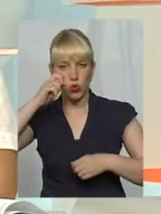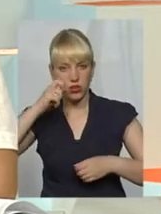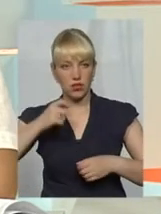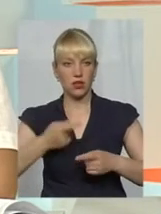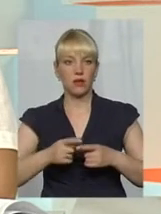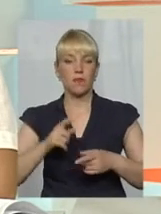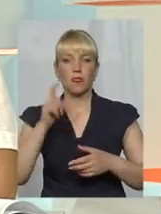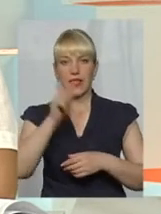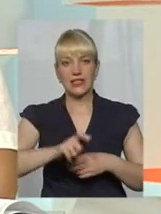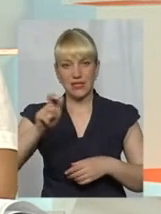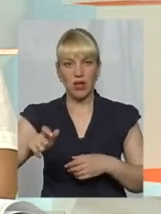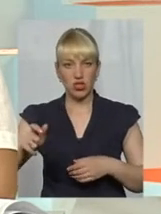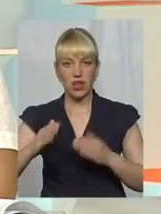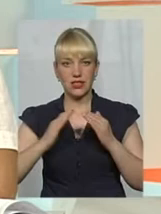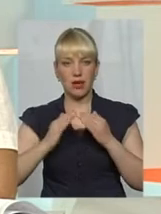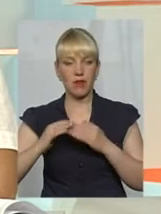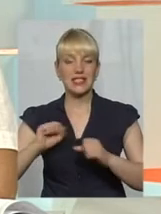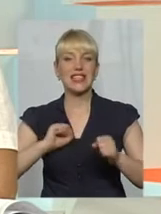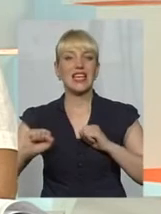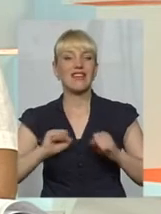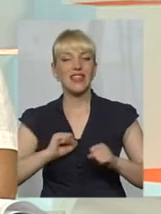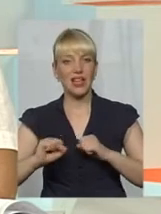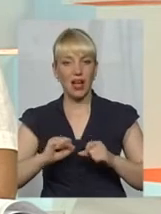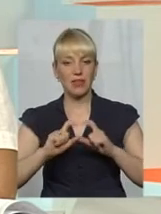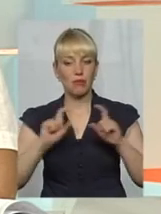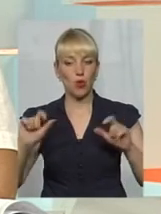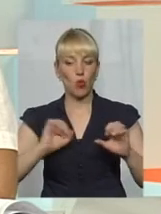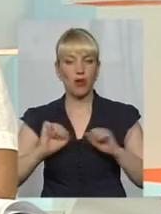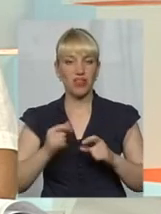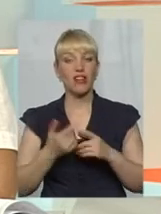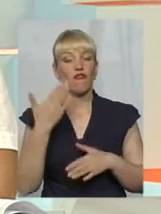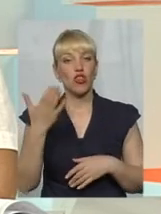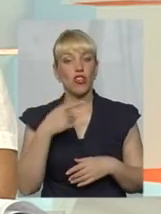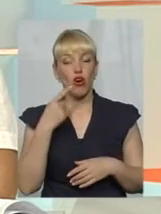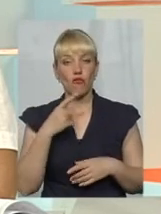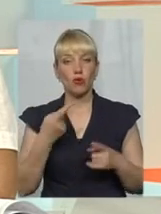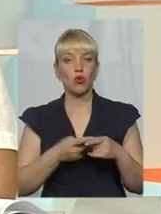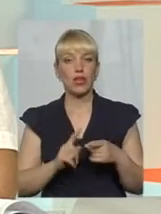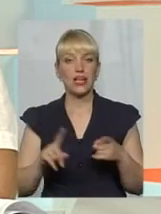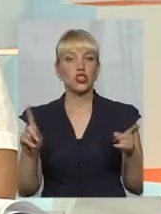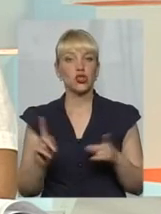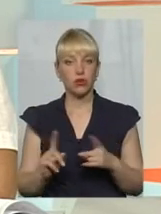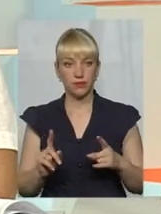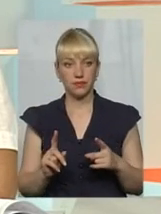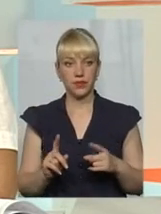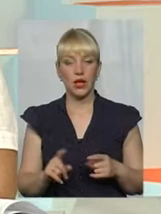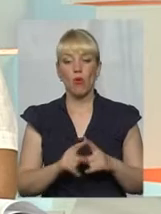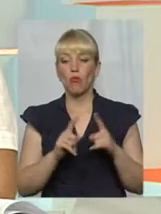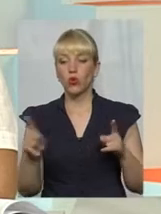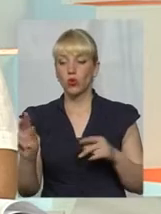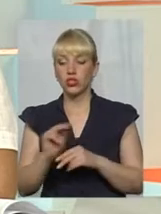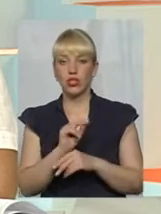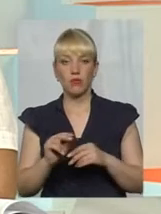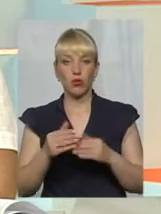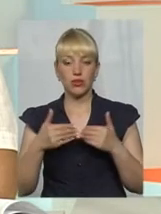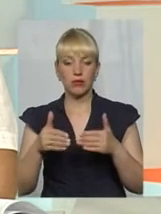точніше не з мешканцями, а керівниками департаментів управлінь, вони переконують про те, що поточний ремонт під